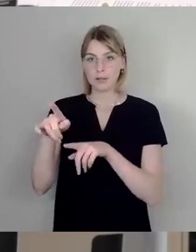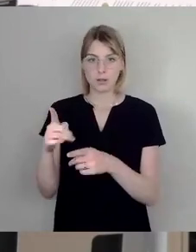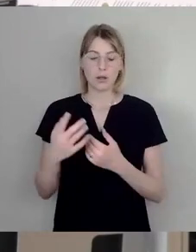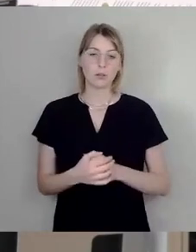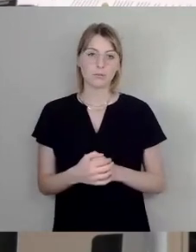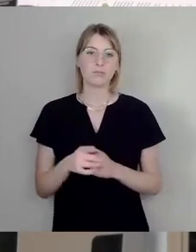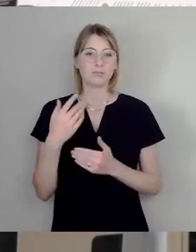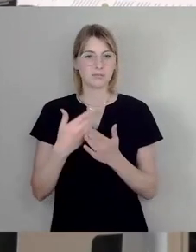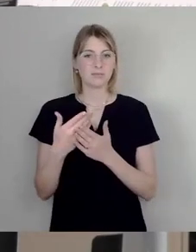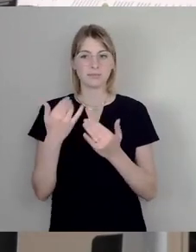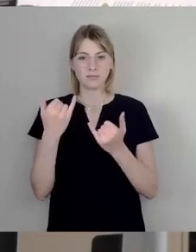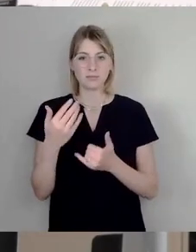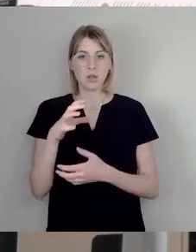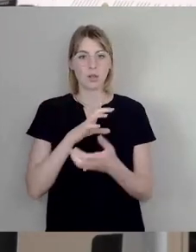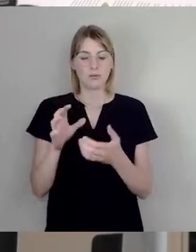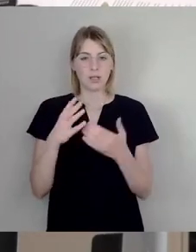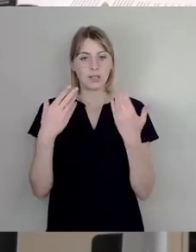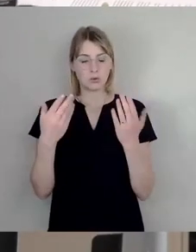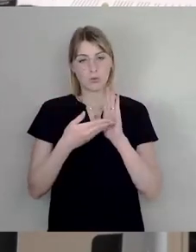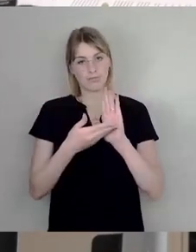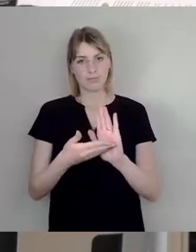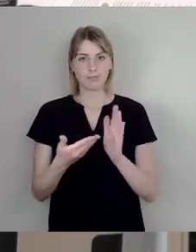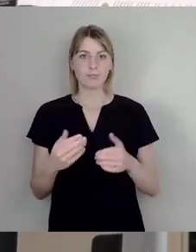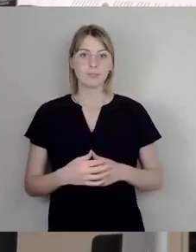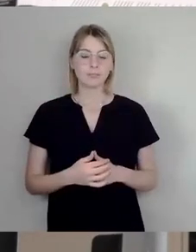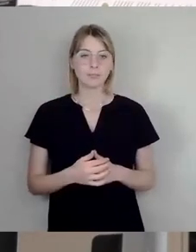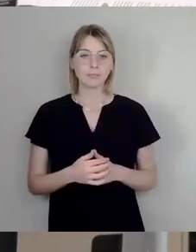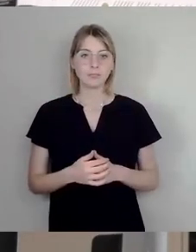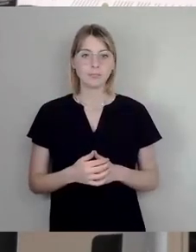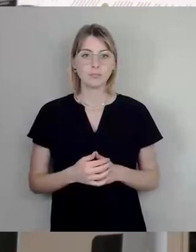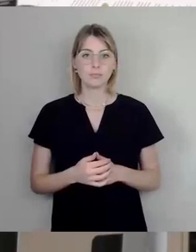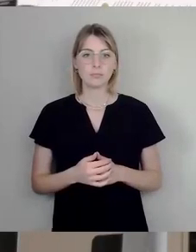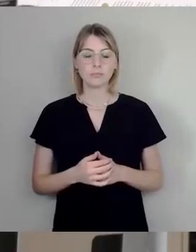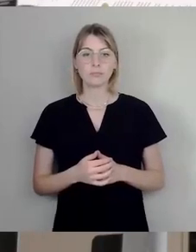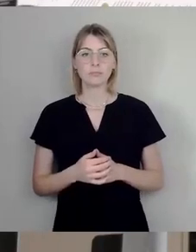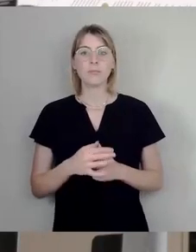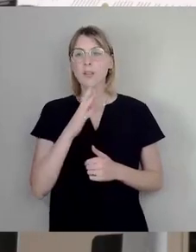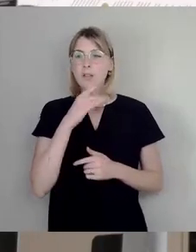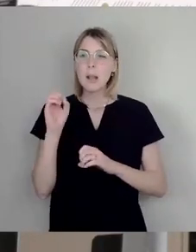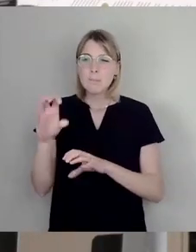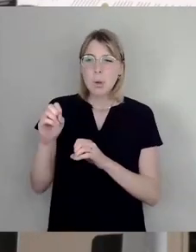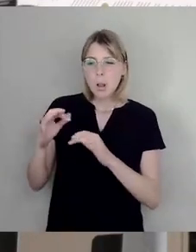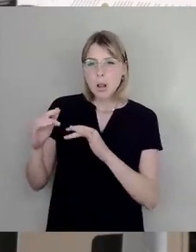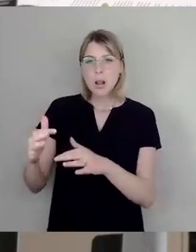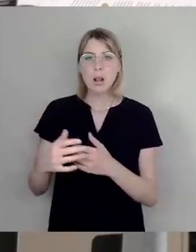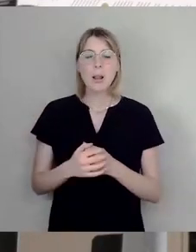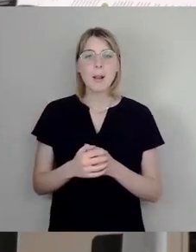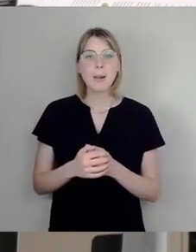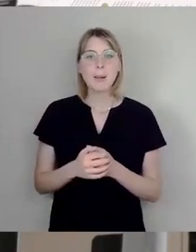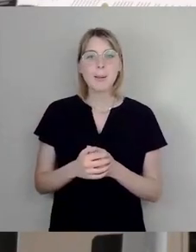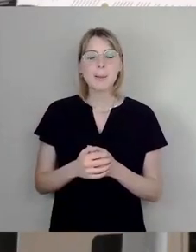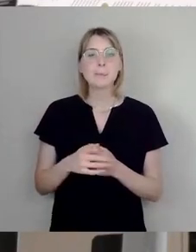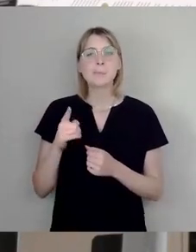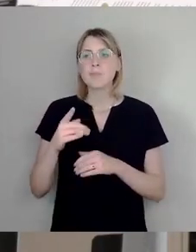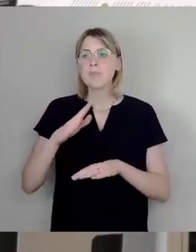Konflikt dargestellt wird, da ist dann ganz viel Müll da, da wird permanent die Zeit überzogen, das findet alles nicht statt.